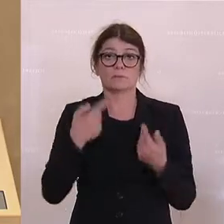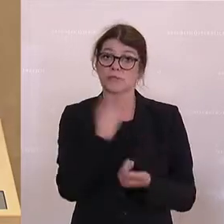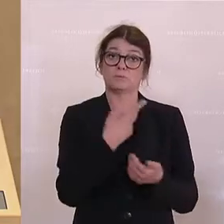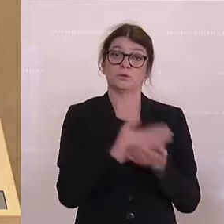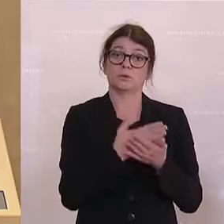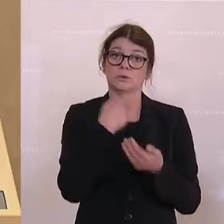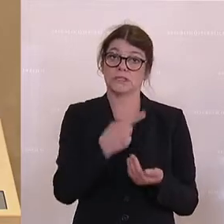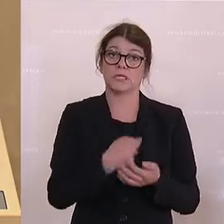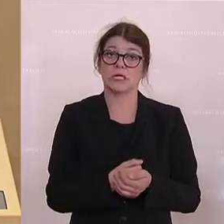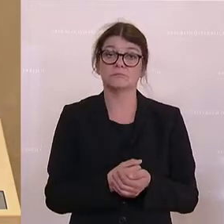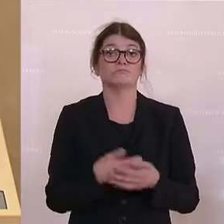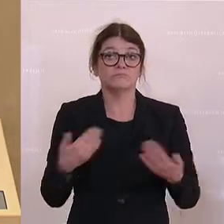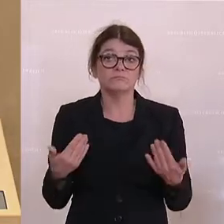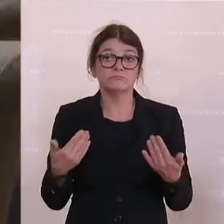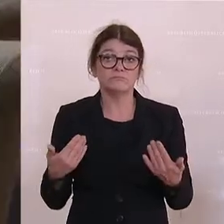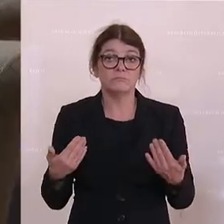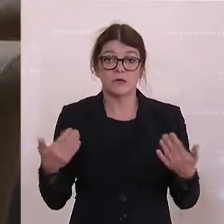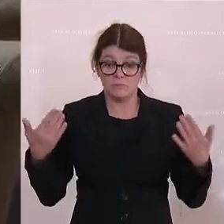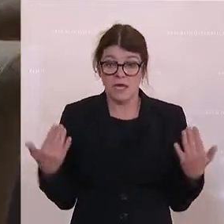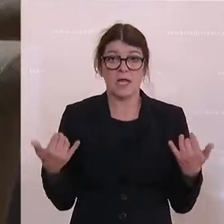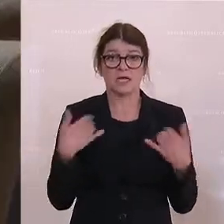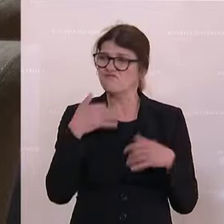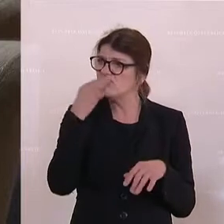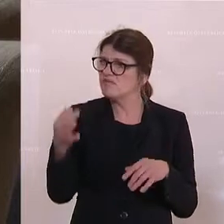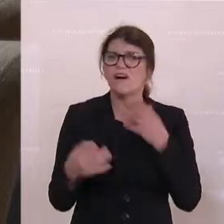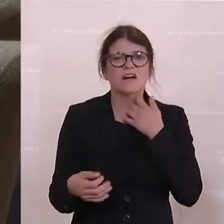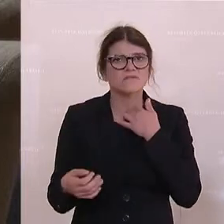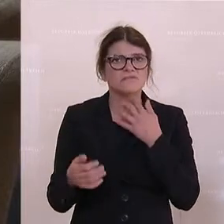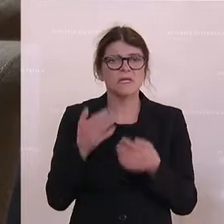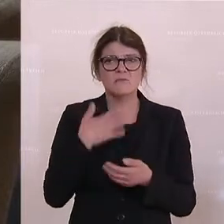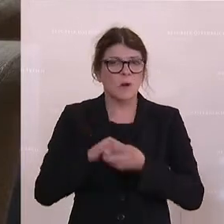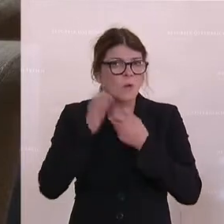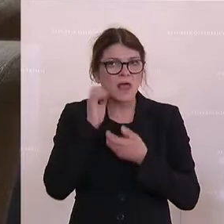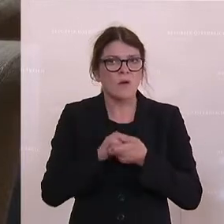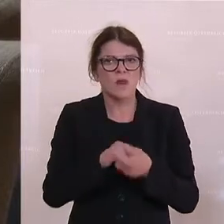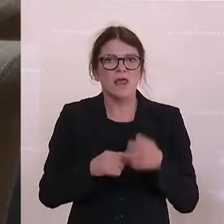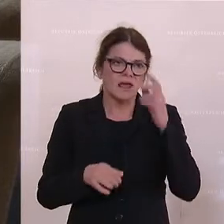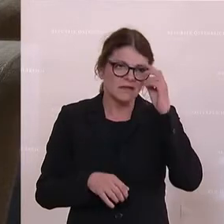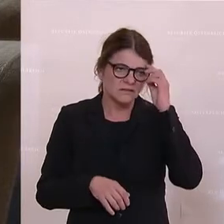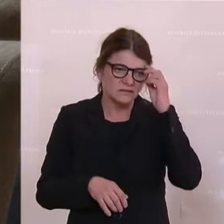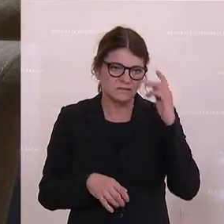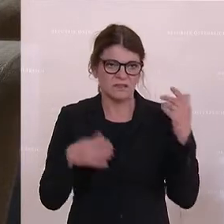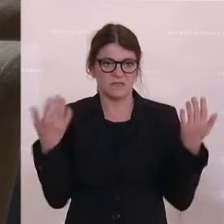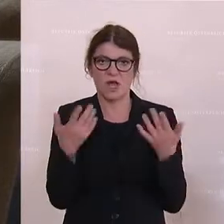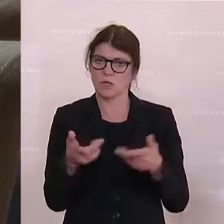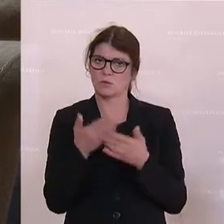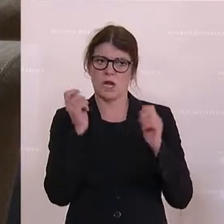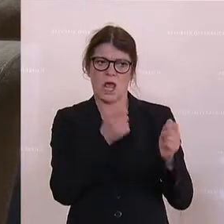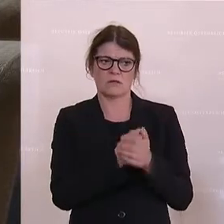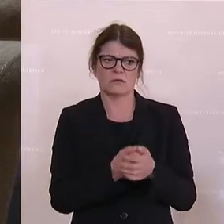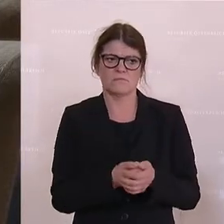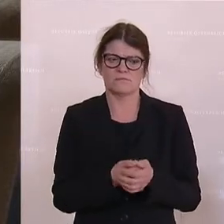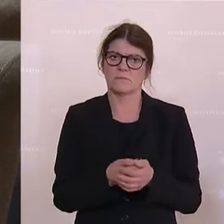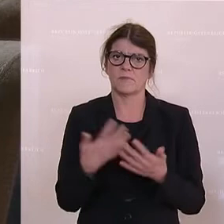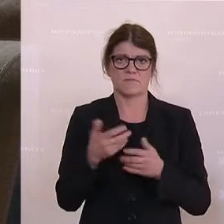angekündigt und bekräftigt. Jetzt Frage an Sie, werte Kolleginnen und Kollegen, was würde so ein Antrag, was